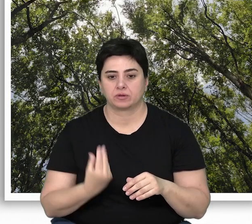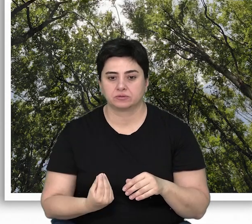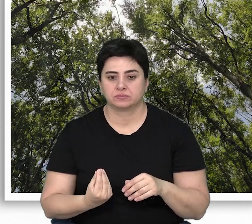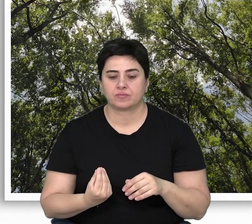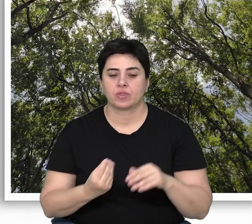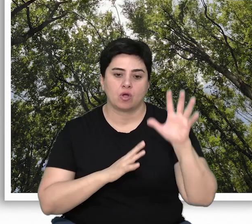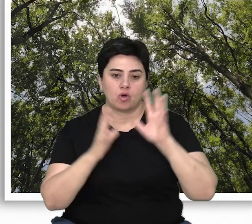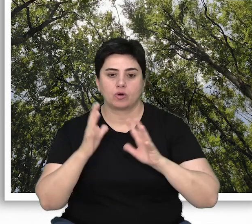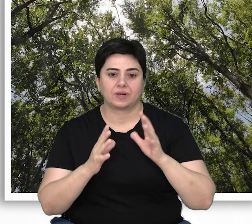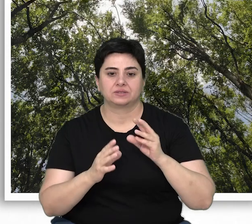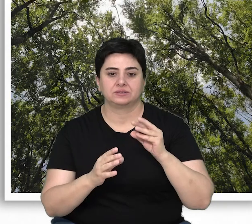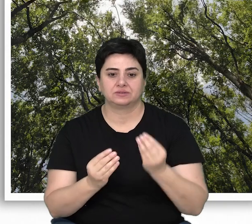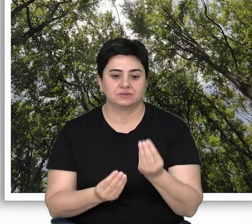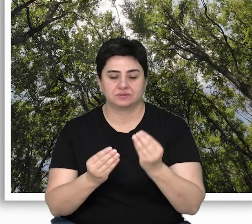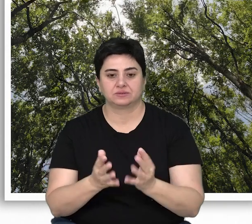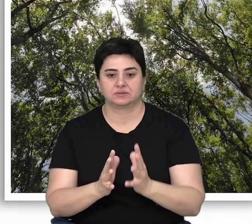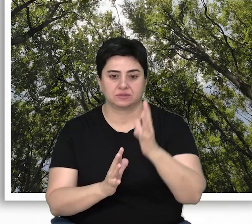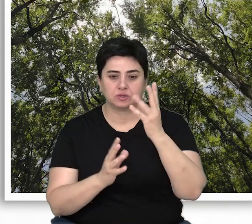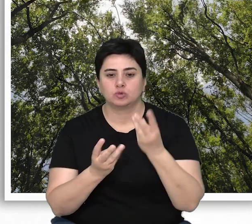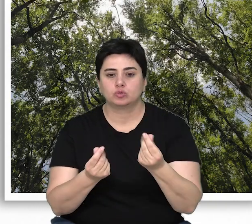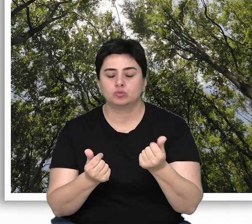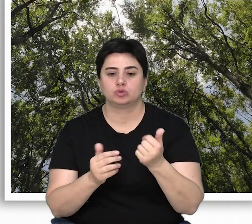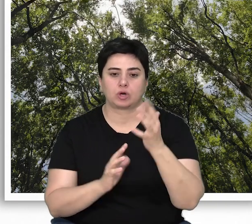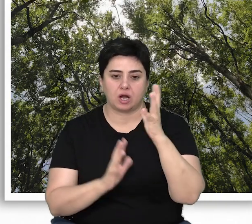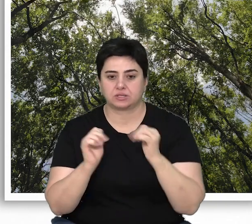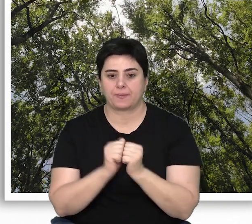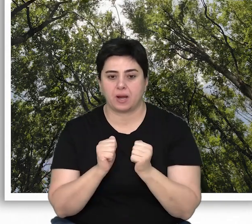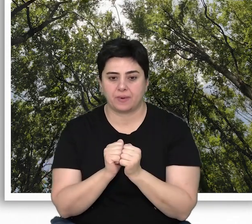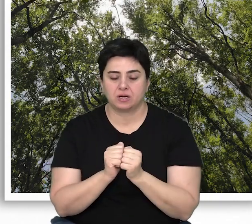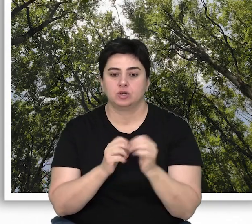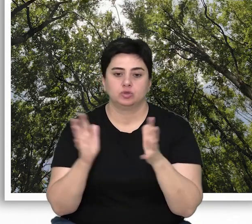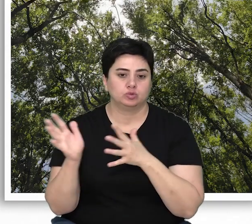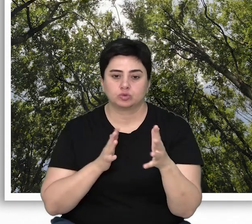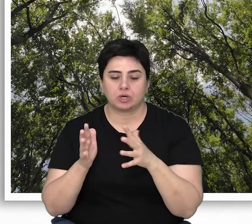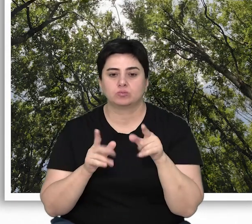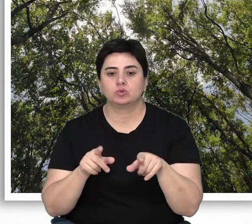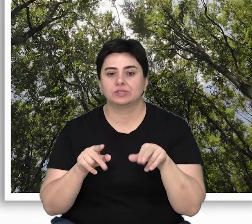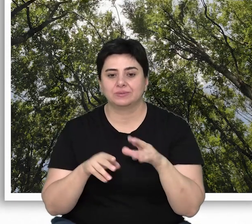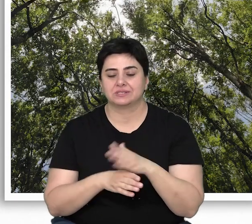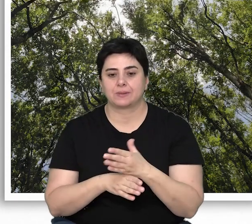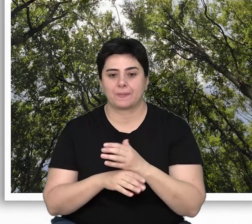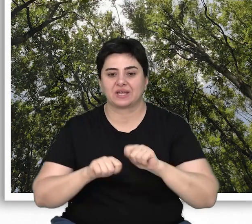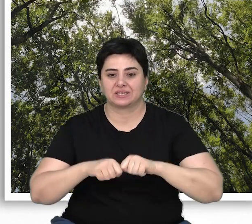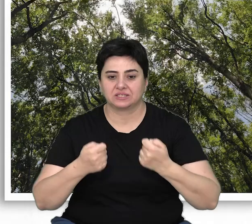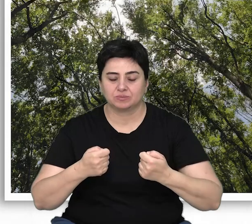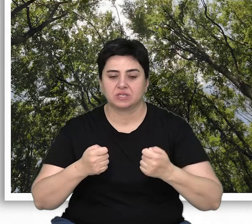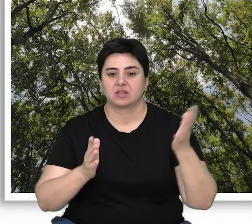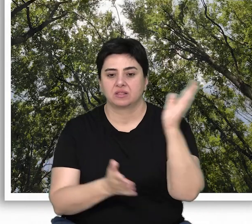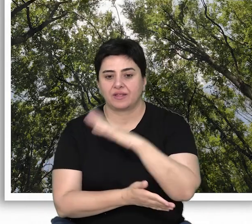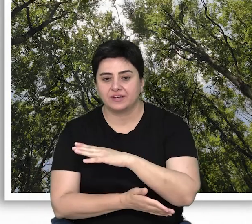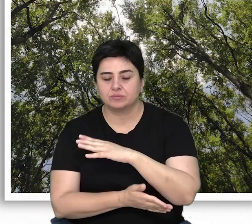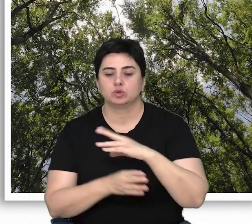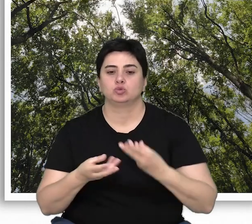özelliği ise, ormanda dikili olarak duran kurumuş ağaçlarla birlikte, rüzgar ve bunun gibi nedenlerle kırılmış,